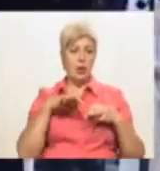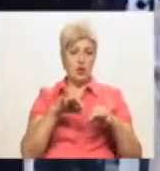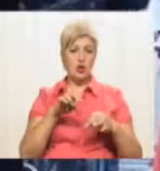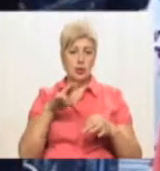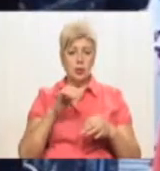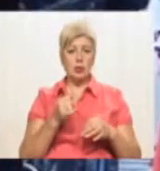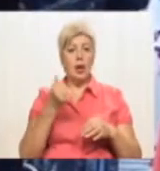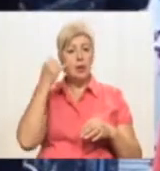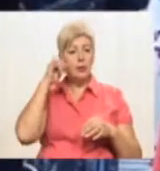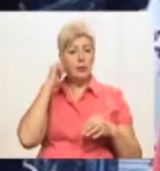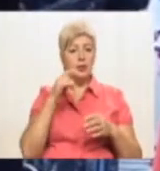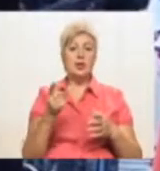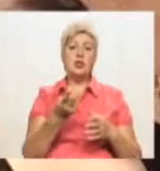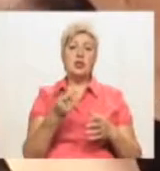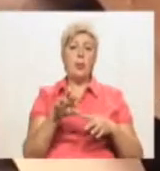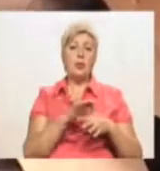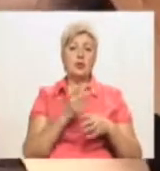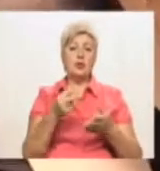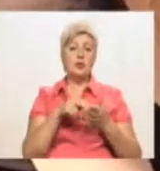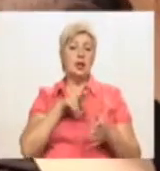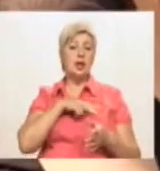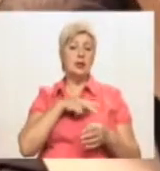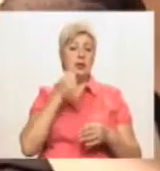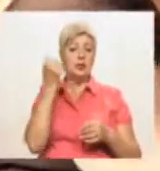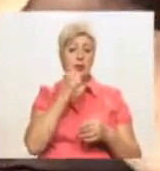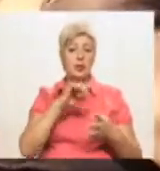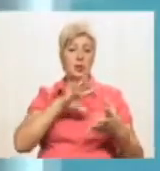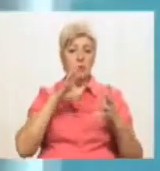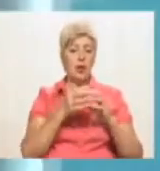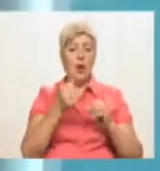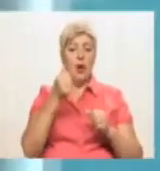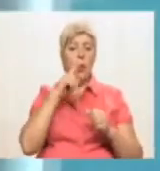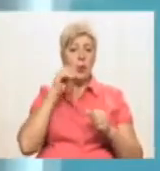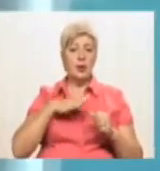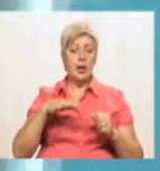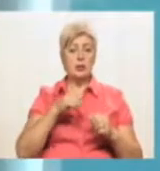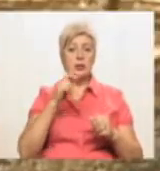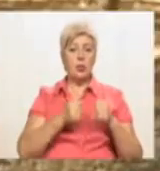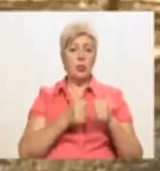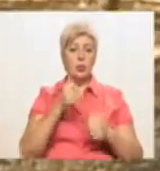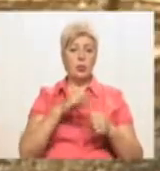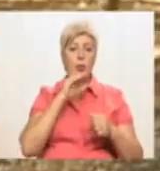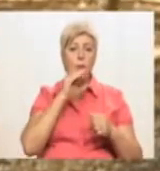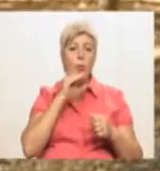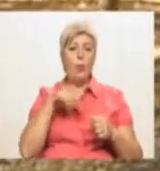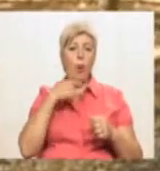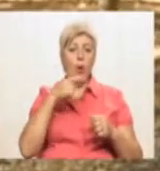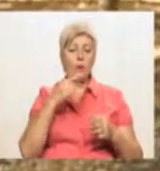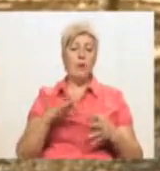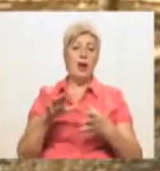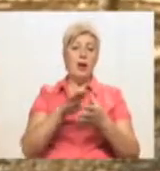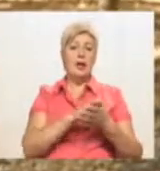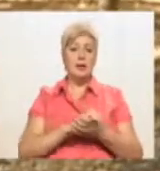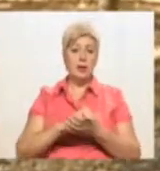Криворізькі подружжя стали лауреатами загальнонаціонального конкурсу «Українська мова – мова єднання». Кого вони вважають відкриттям